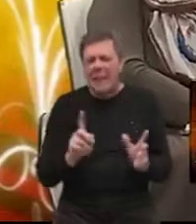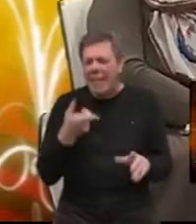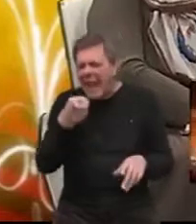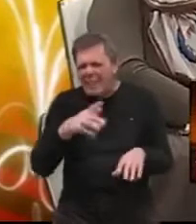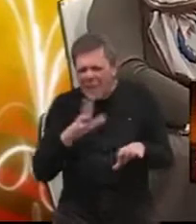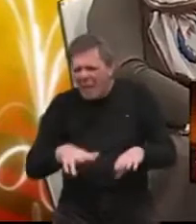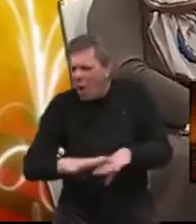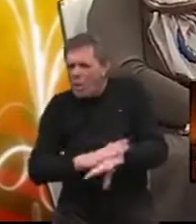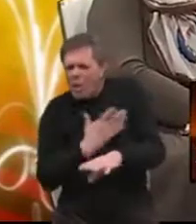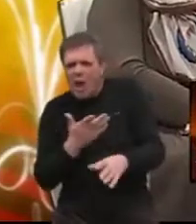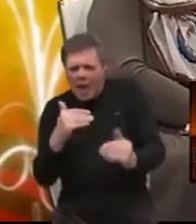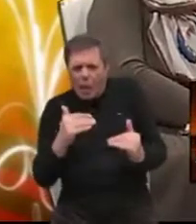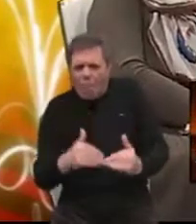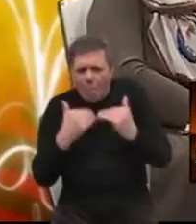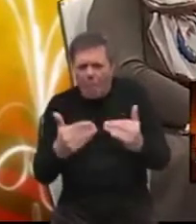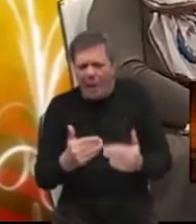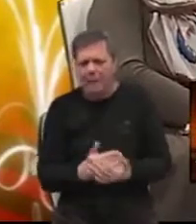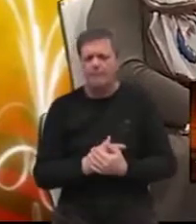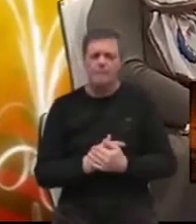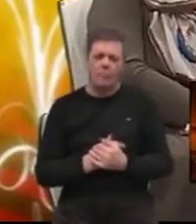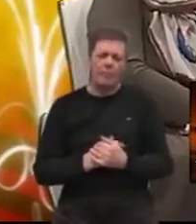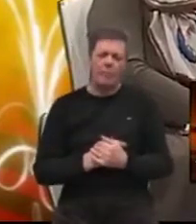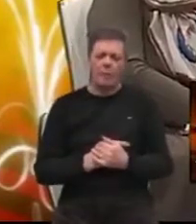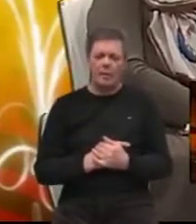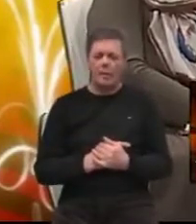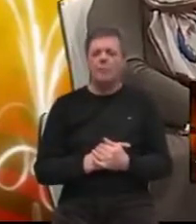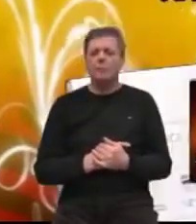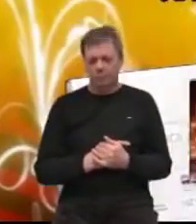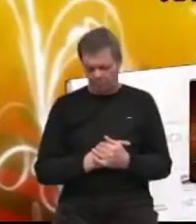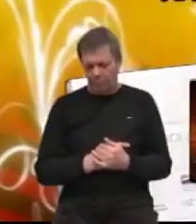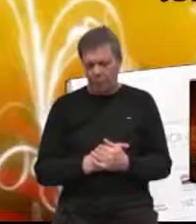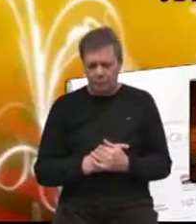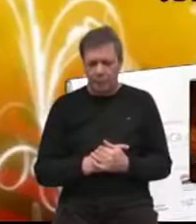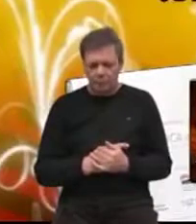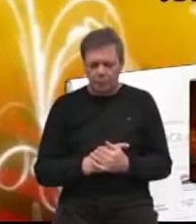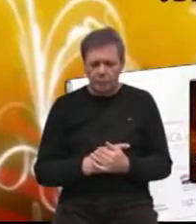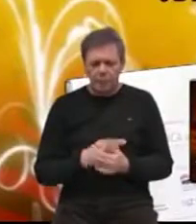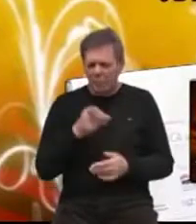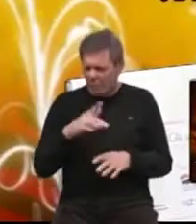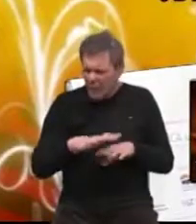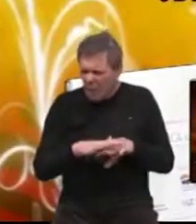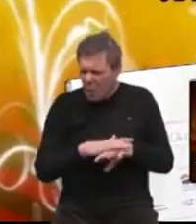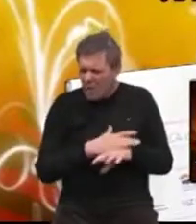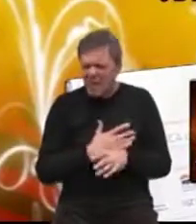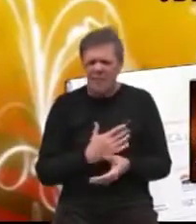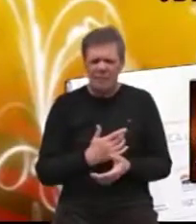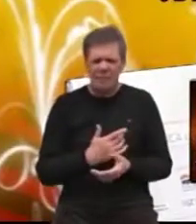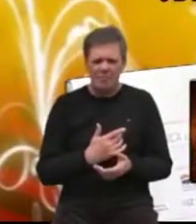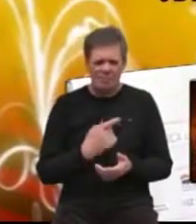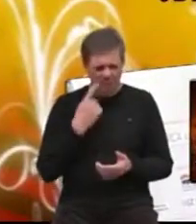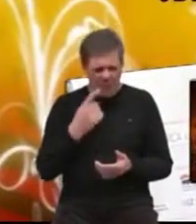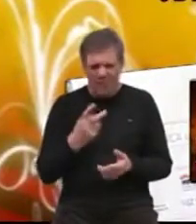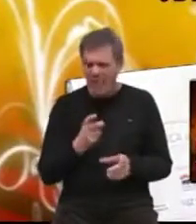osjetite da je to jedan pomak napraven u društvu? To je važno jer vama je to cilj. Da li osjetite... Sad ste vidim